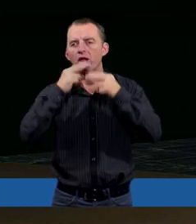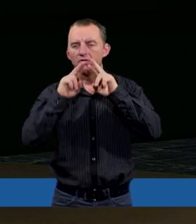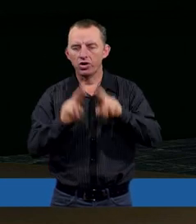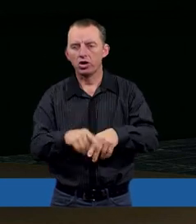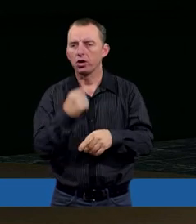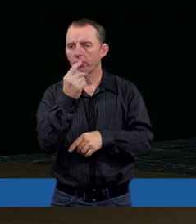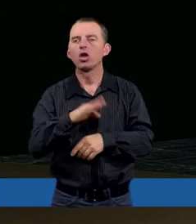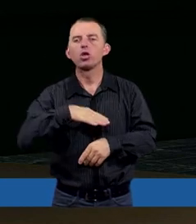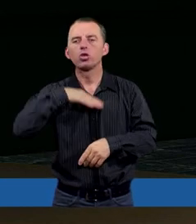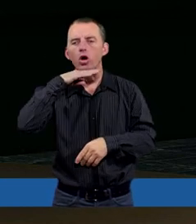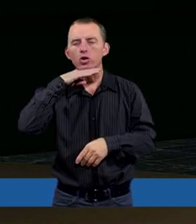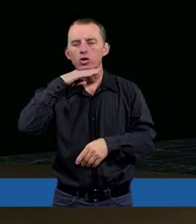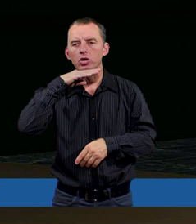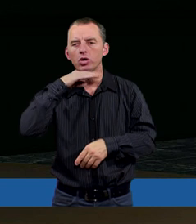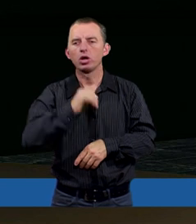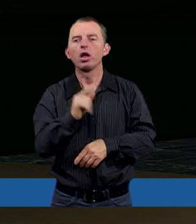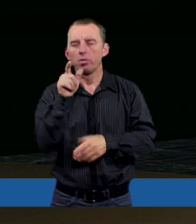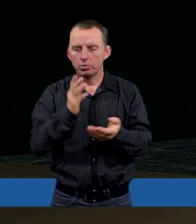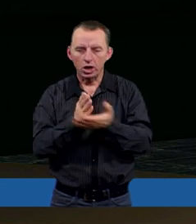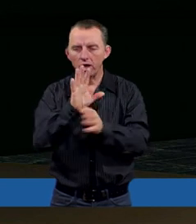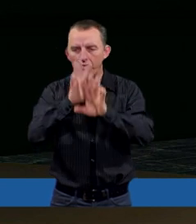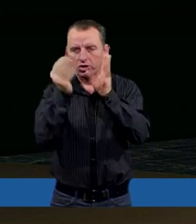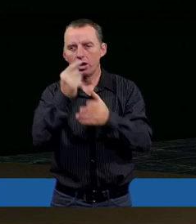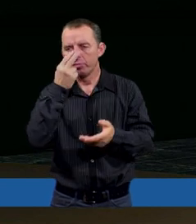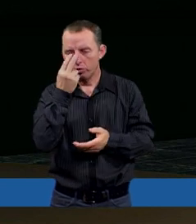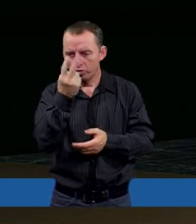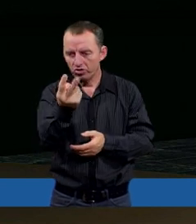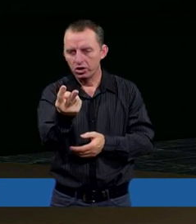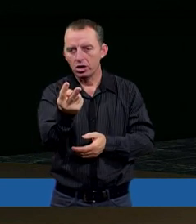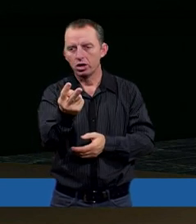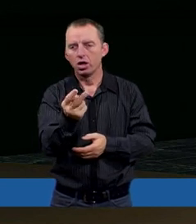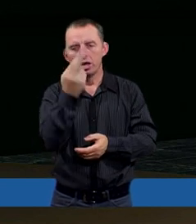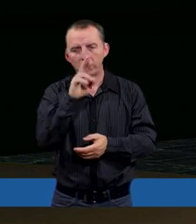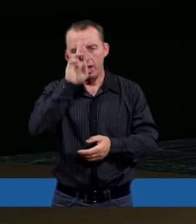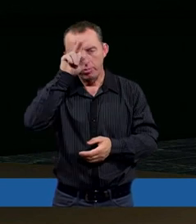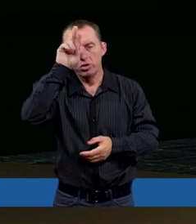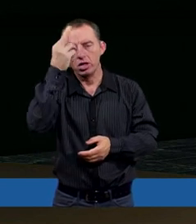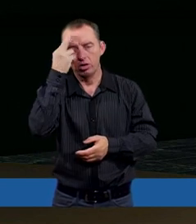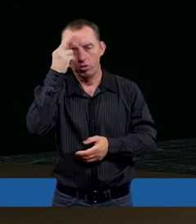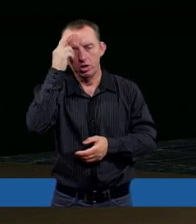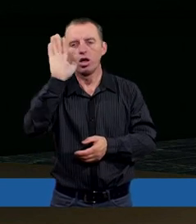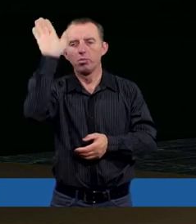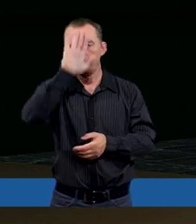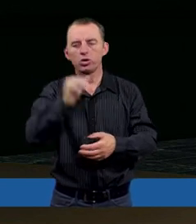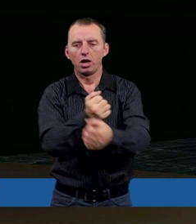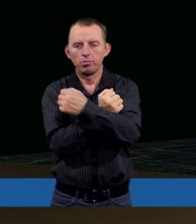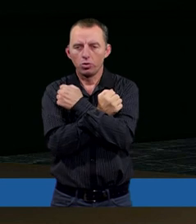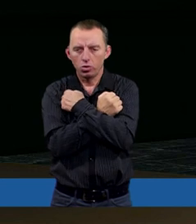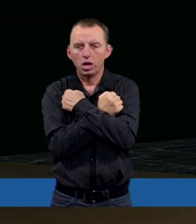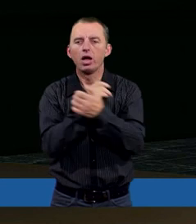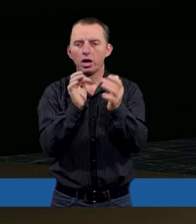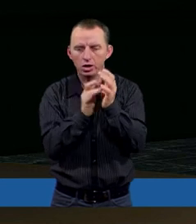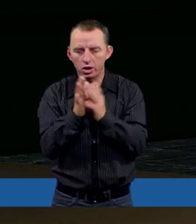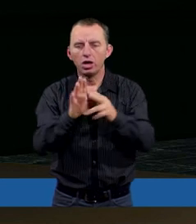powie dość, ale też przede wszystkim musimy widzieć niepojęte miłosierdzie Boże, że